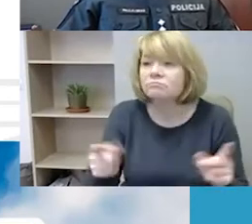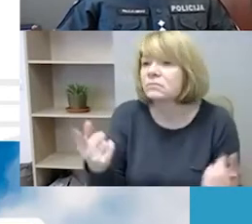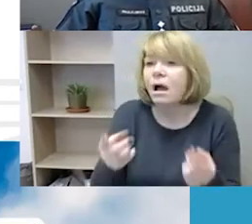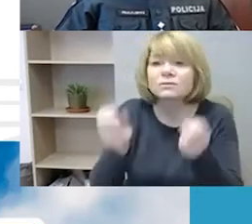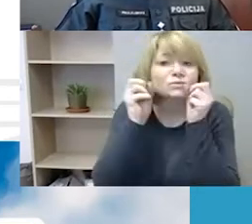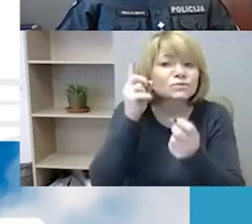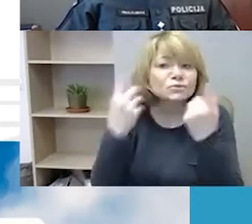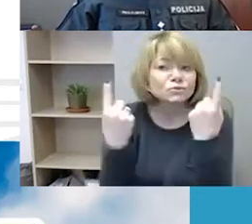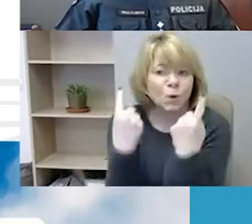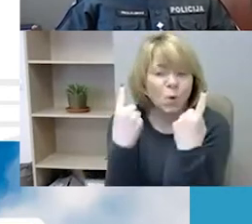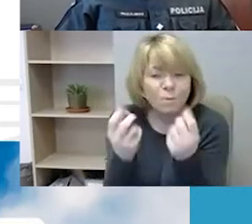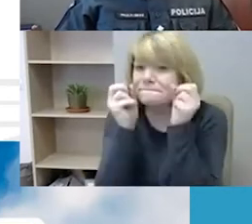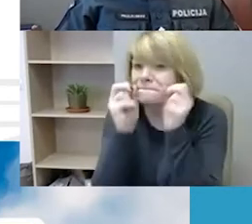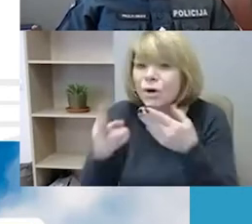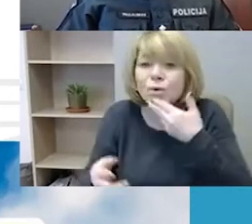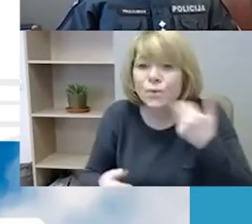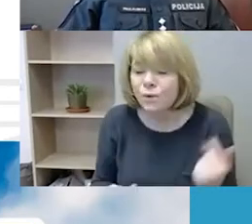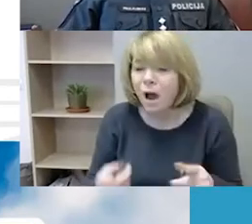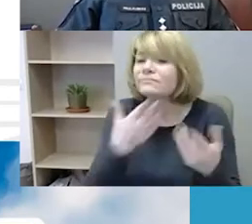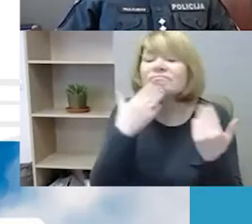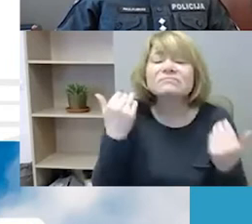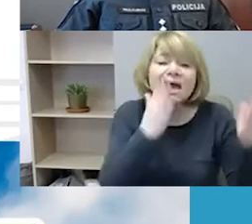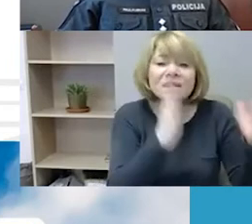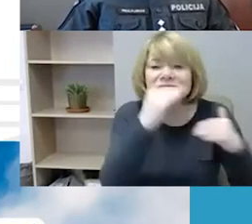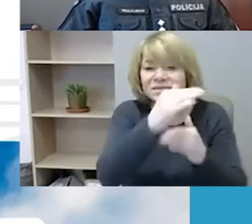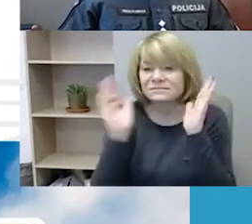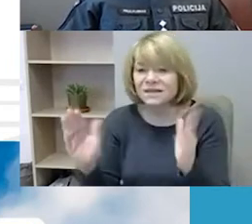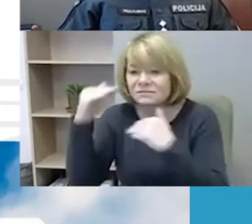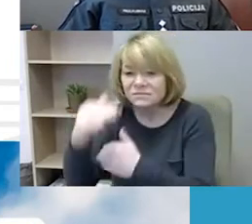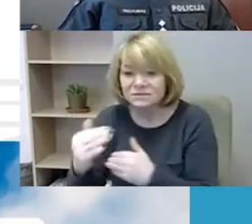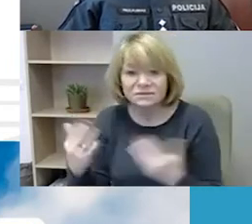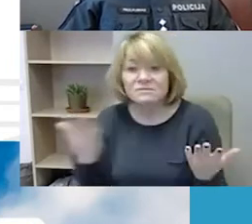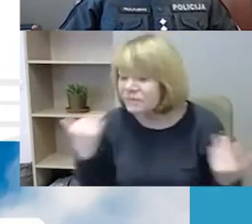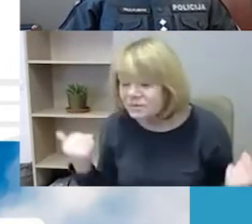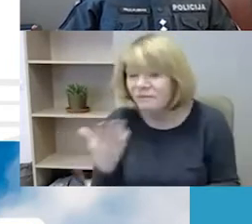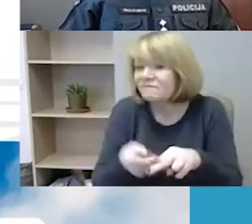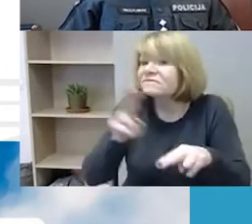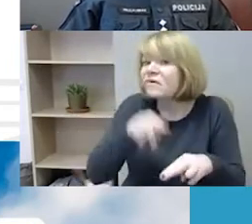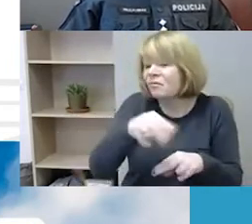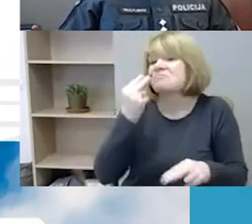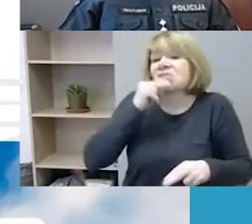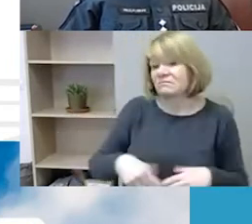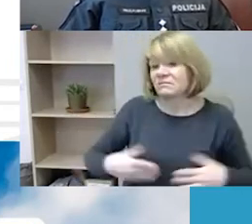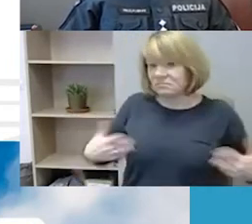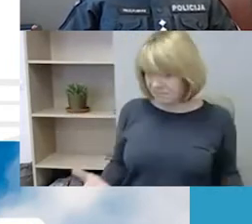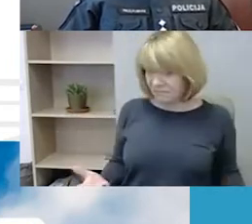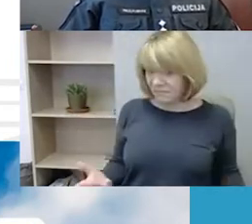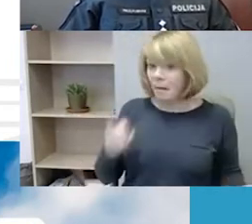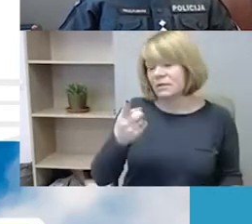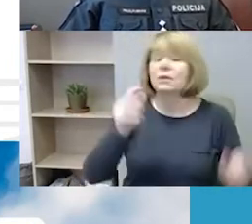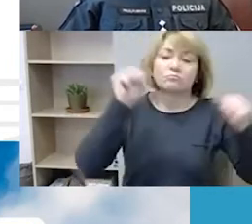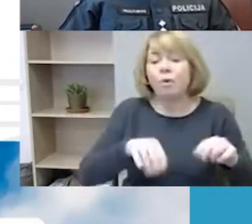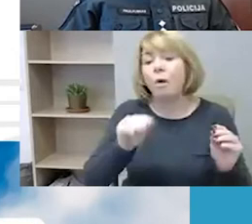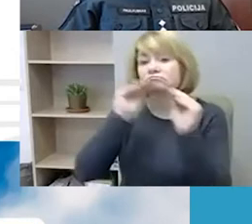galbūt nėra sistematiškumo ir todėl tai nėra nusikalstama veika, bet tai galėtų būti administracinis nusižengimas.